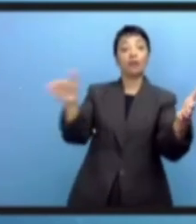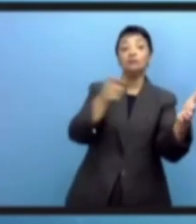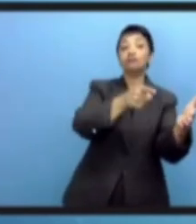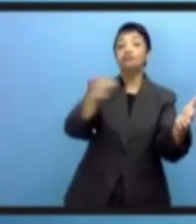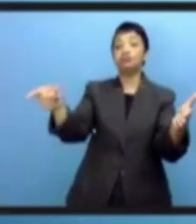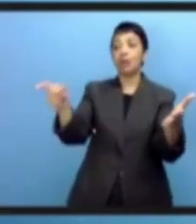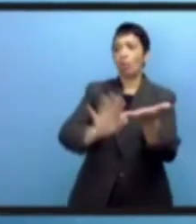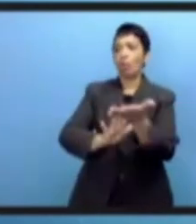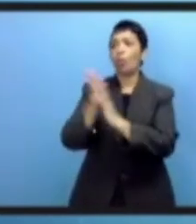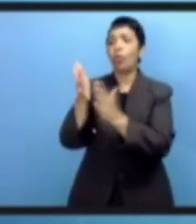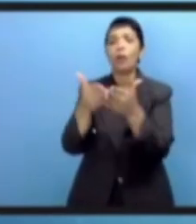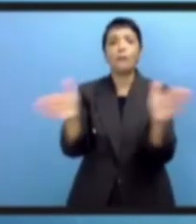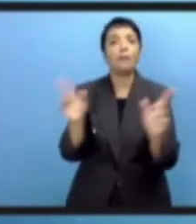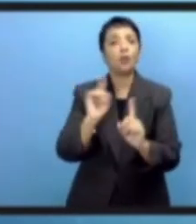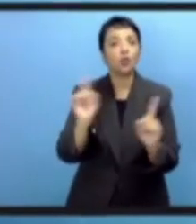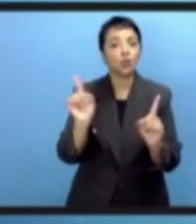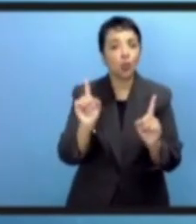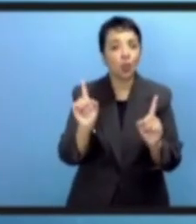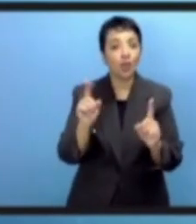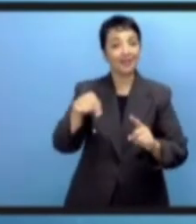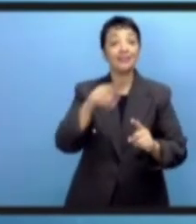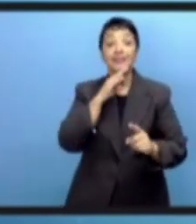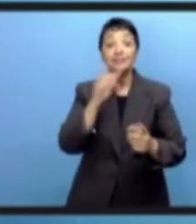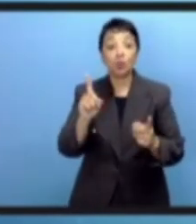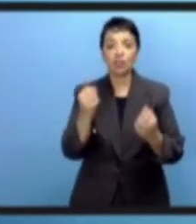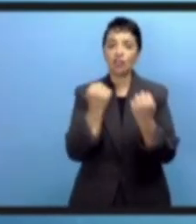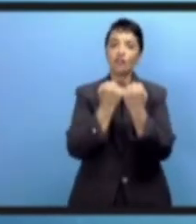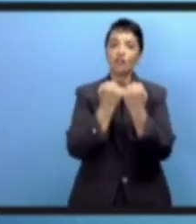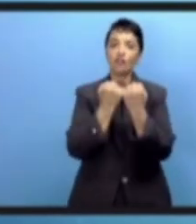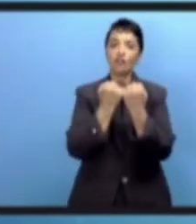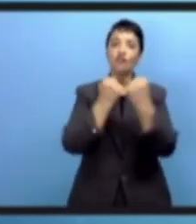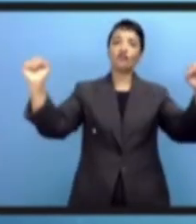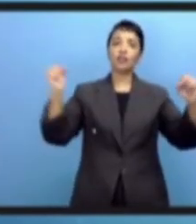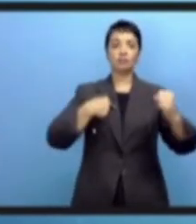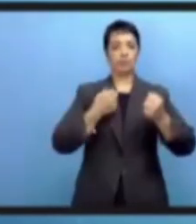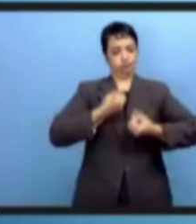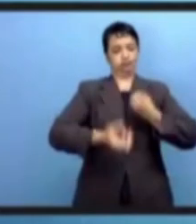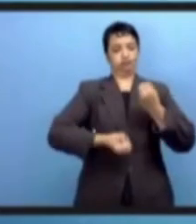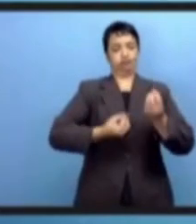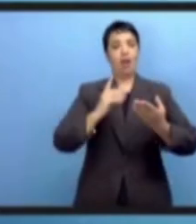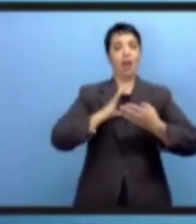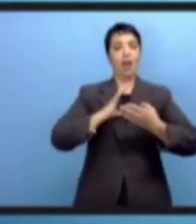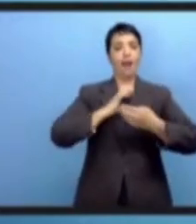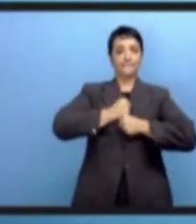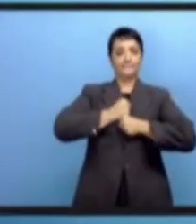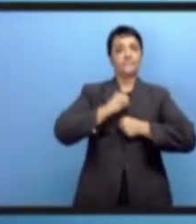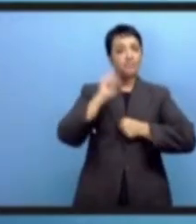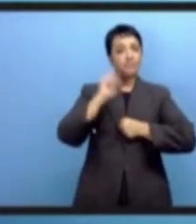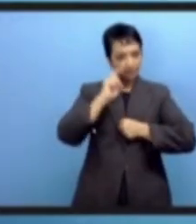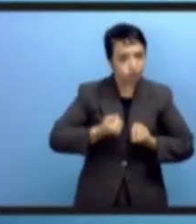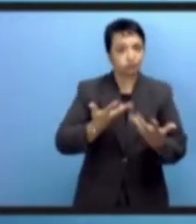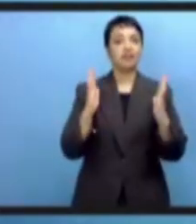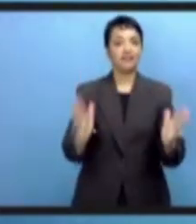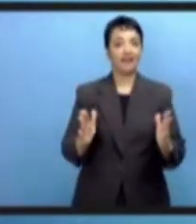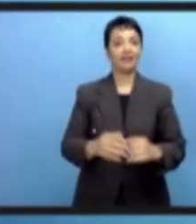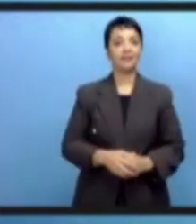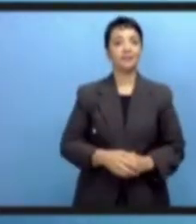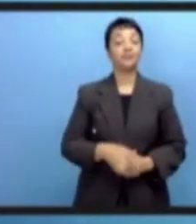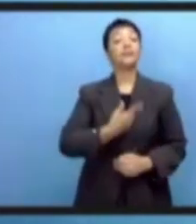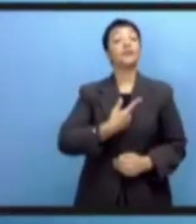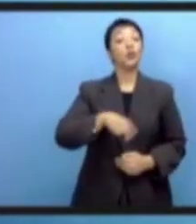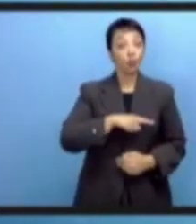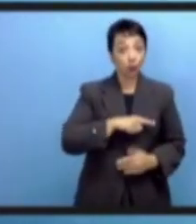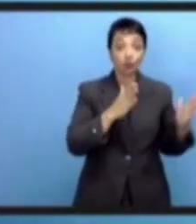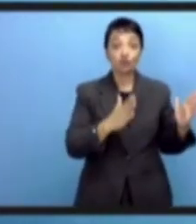чтобы подчеркнуть, что информация должна являться общественным ресурсом, а не